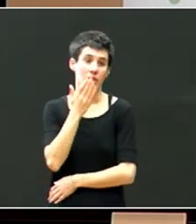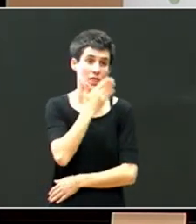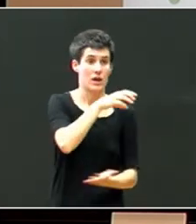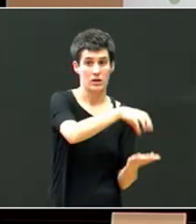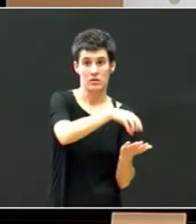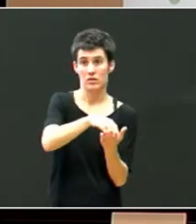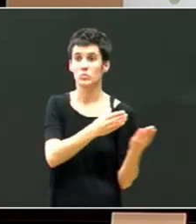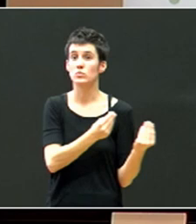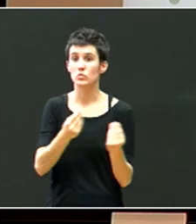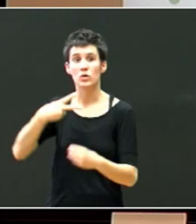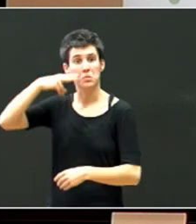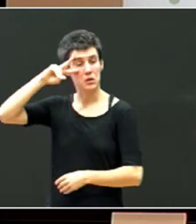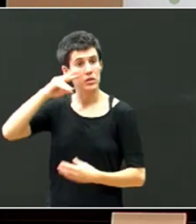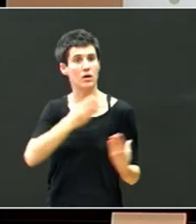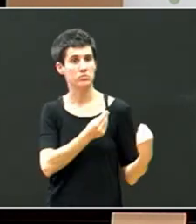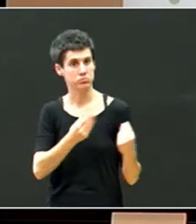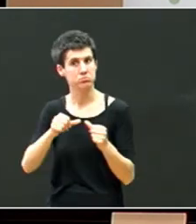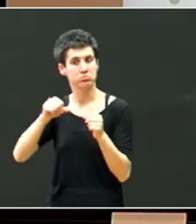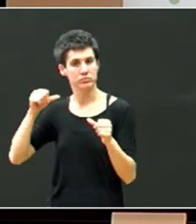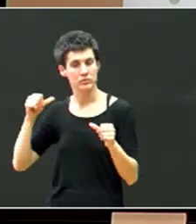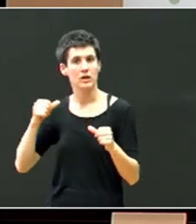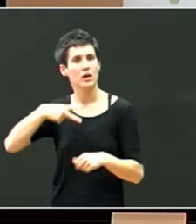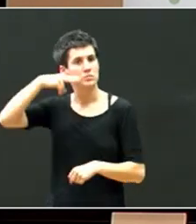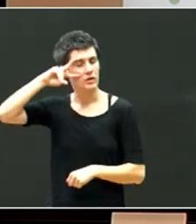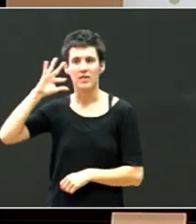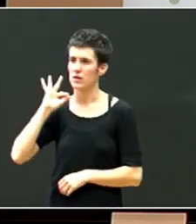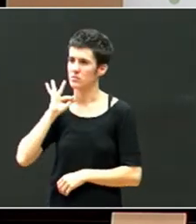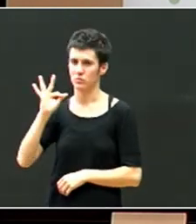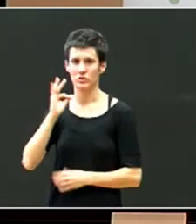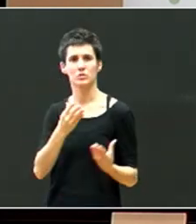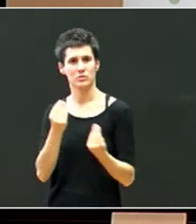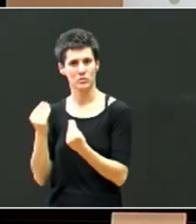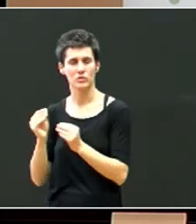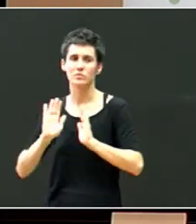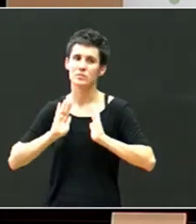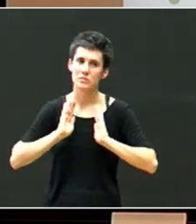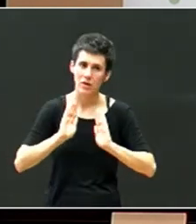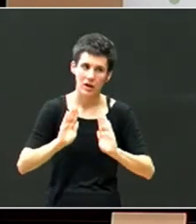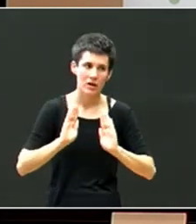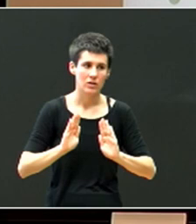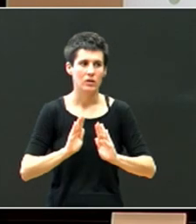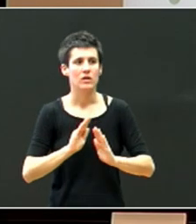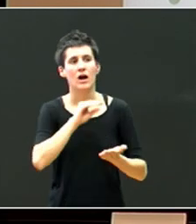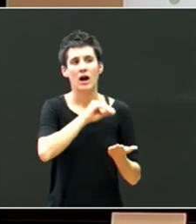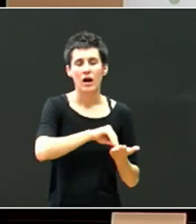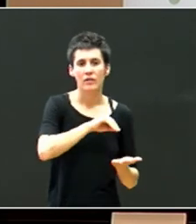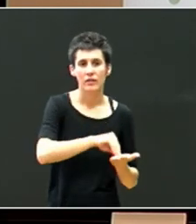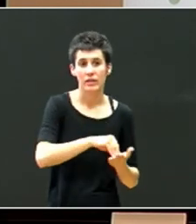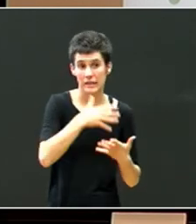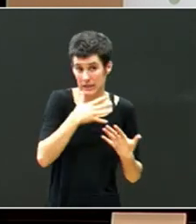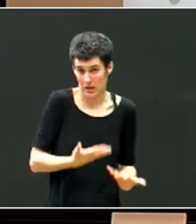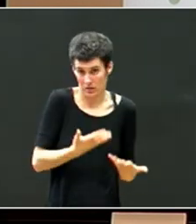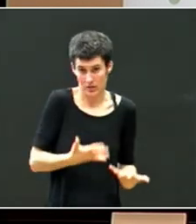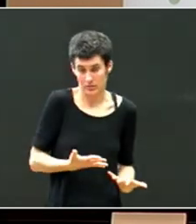ondisa, eta esperientzia pozitibo askobe bai. Baina, batzutan, orain dik,